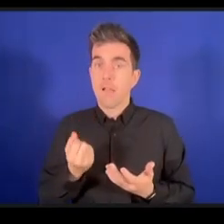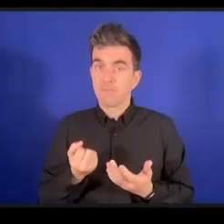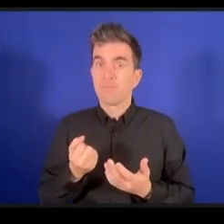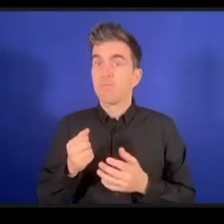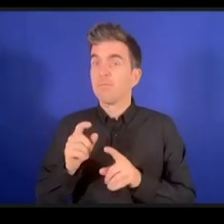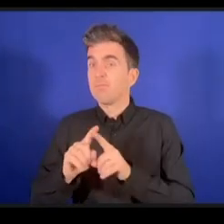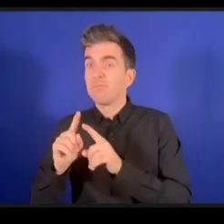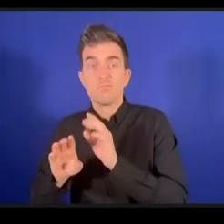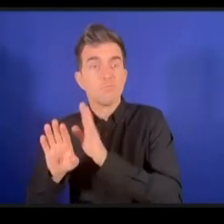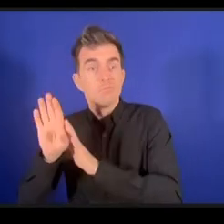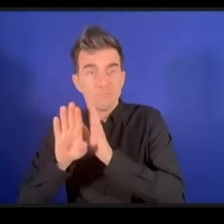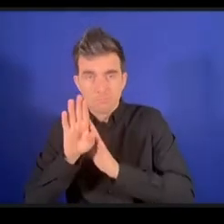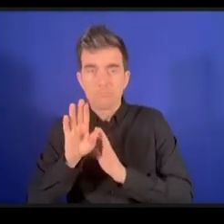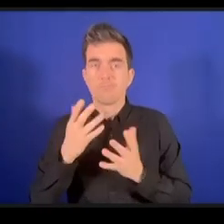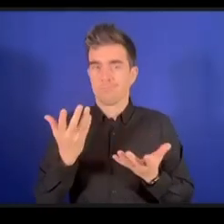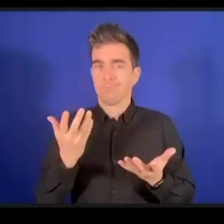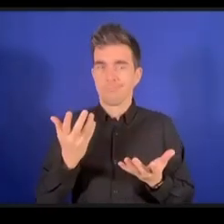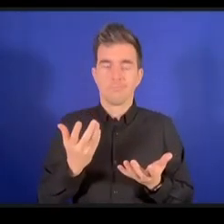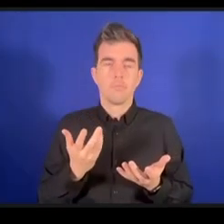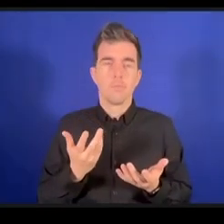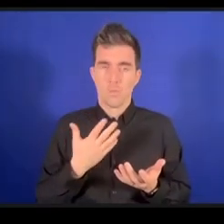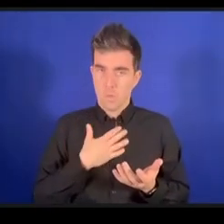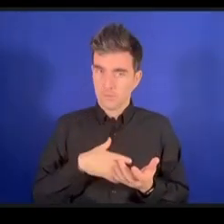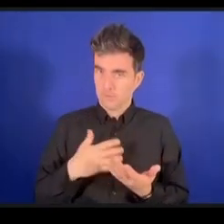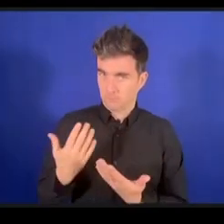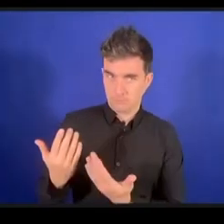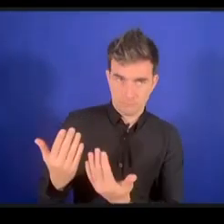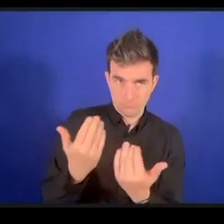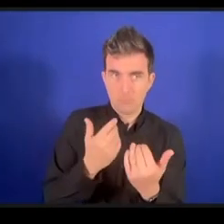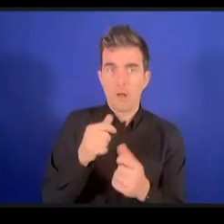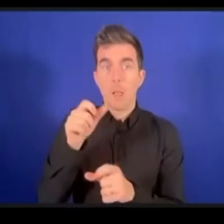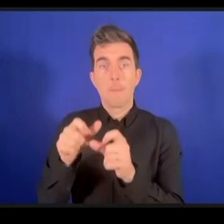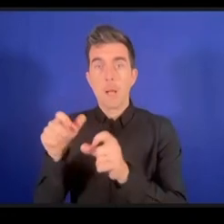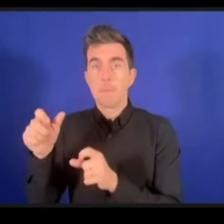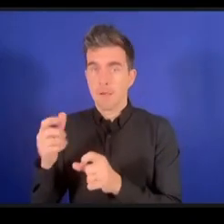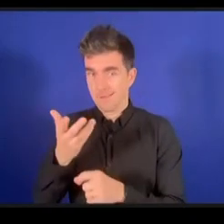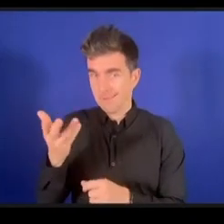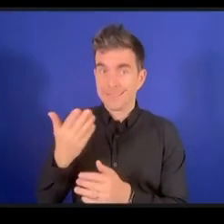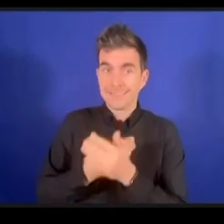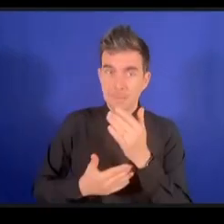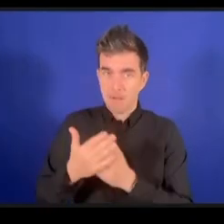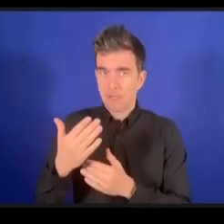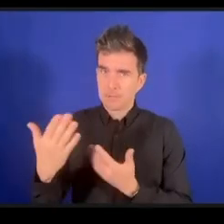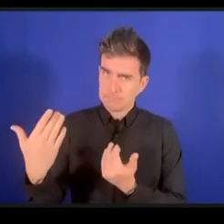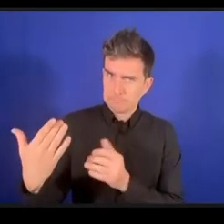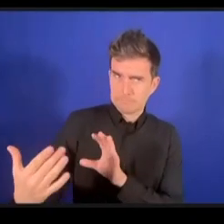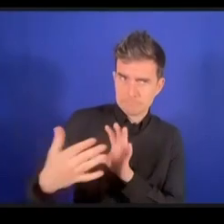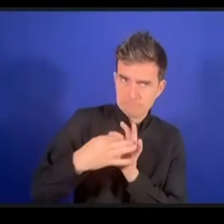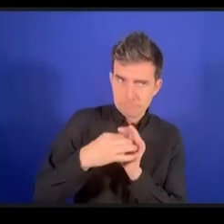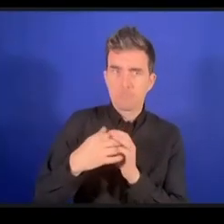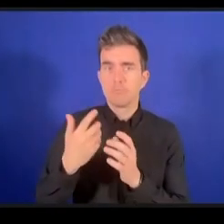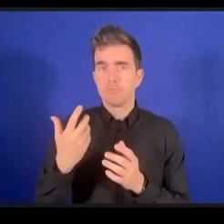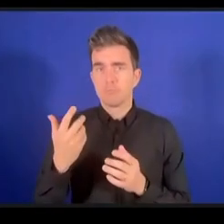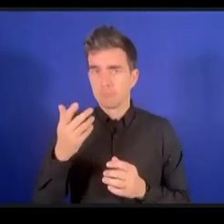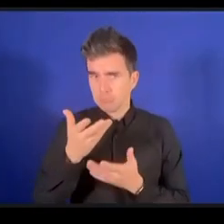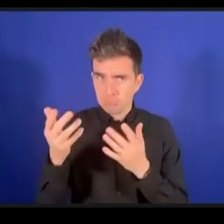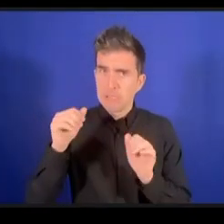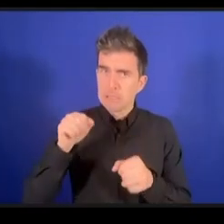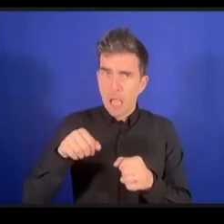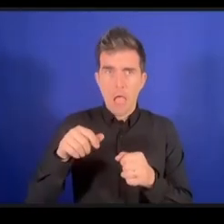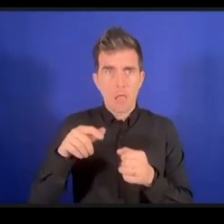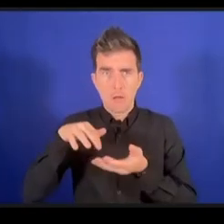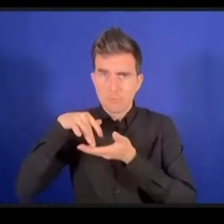الأشخاص من ذوي الإعاقة أن يدرسوا للحصول على